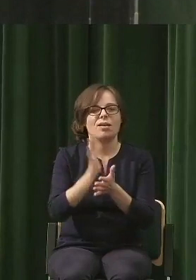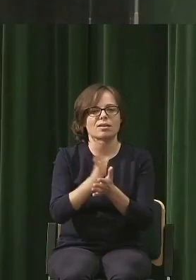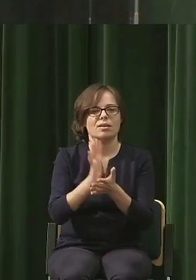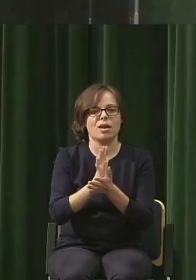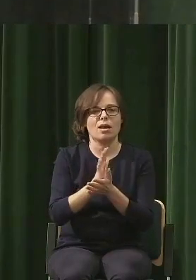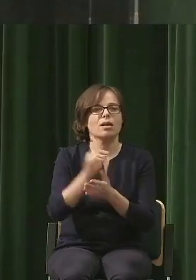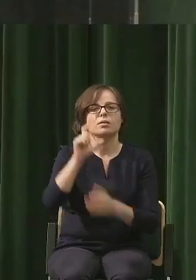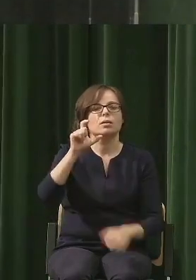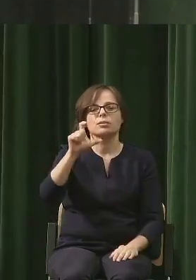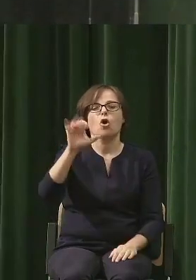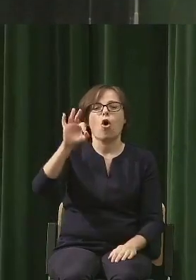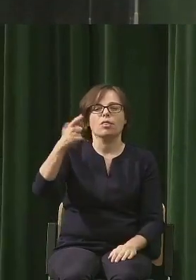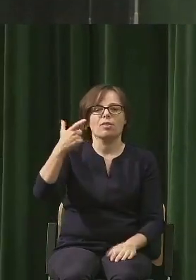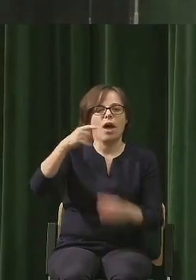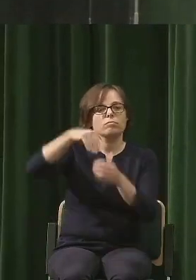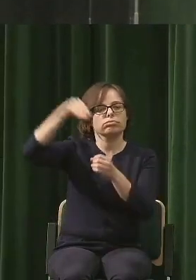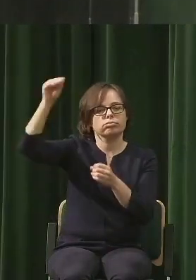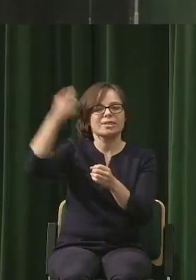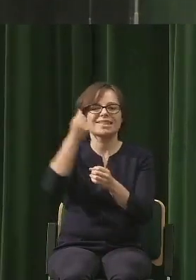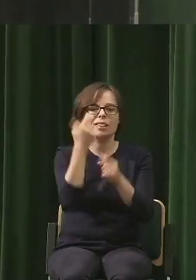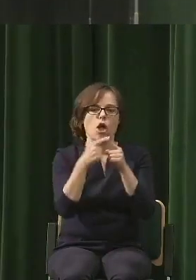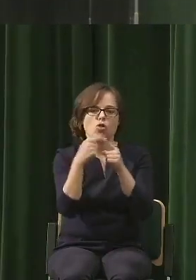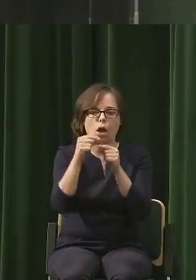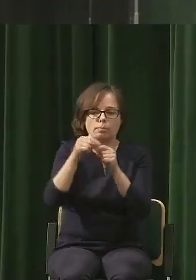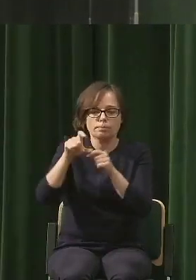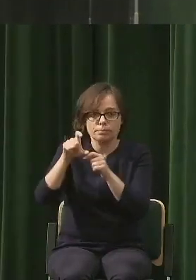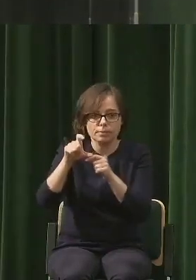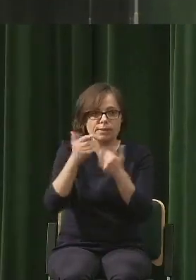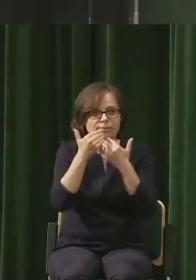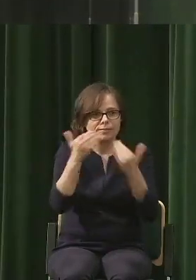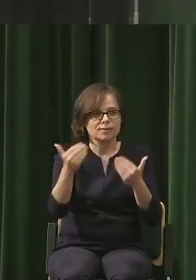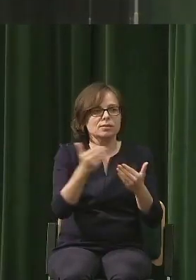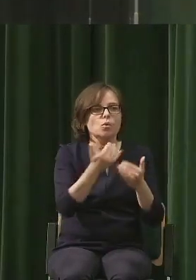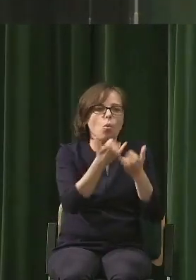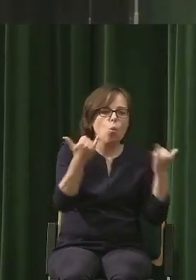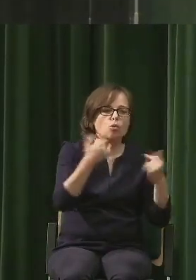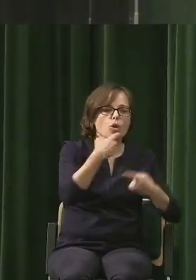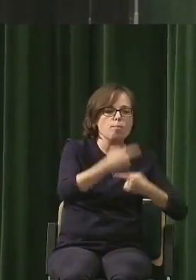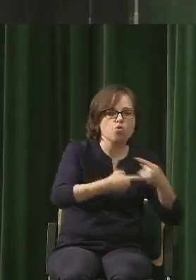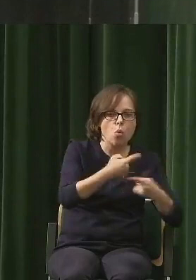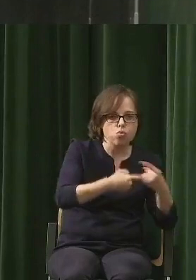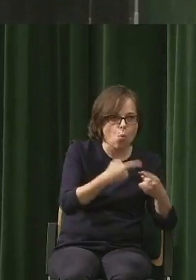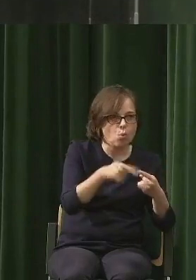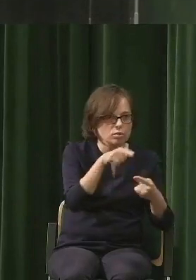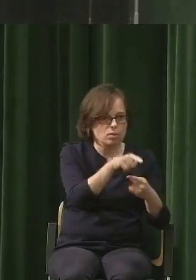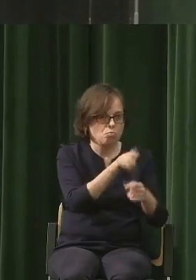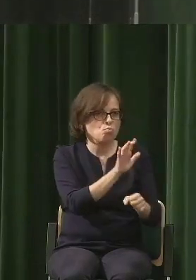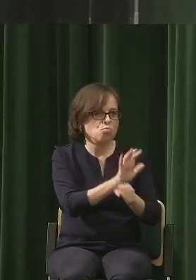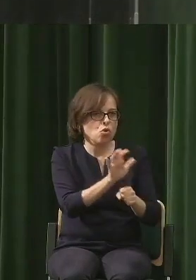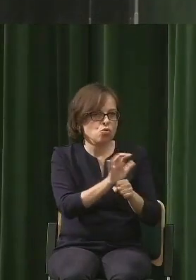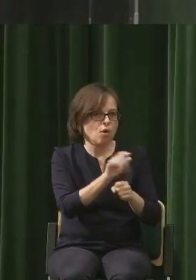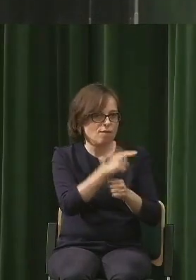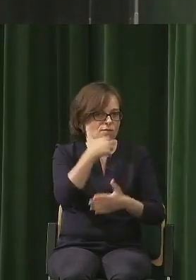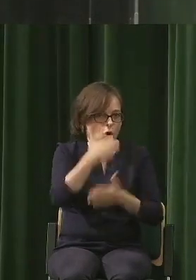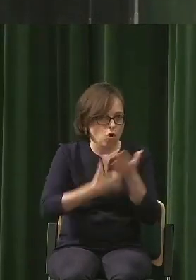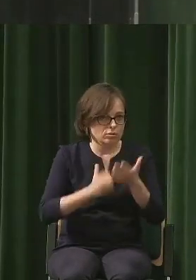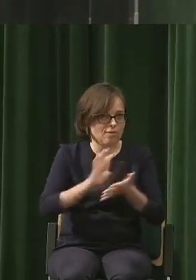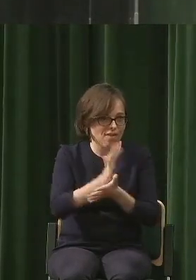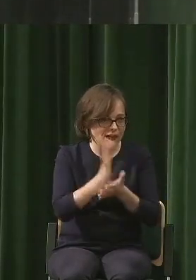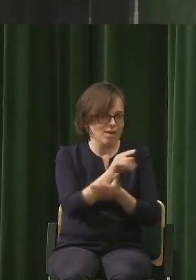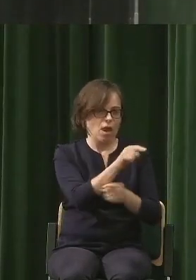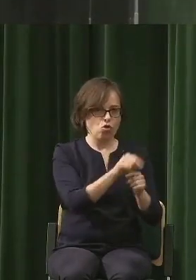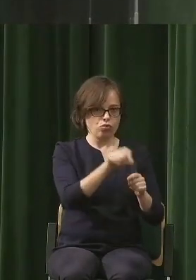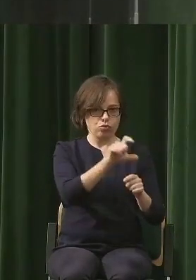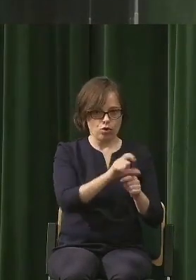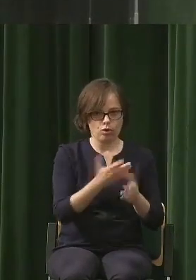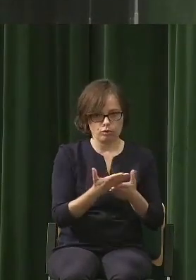emisji CO2, po to, żeby droższe stały się produkty wytwarzane z większym, z większym, to jest notabene